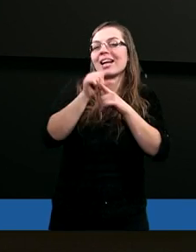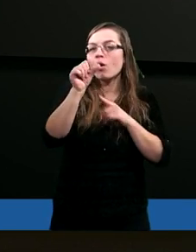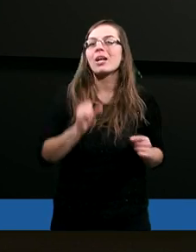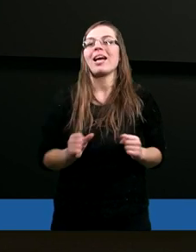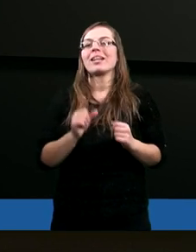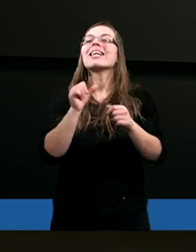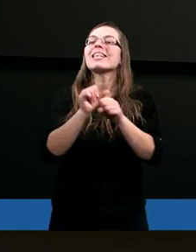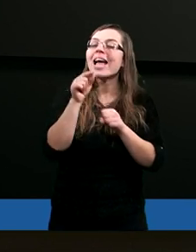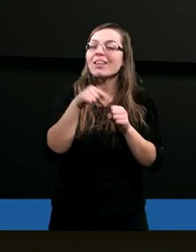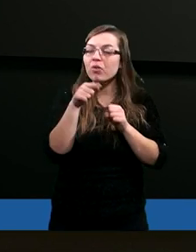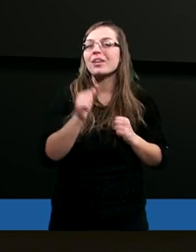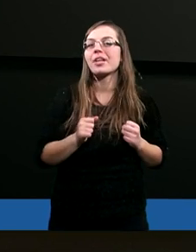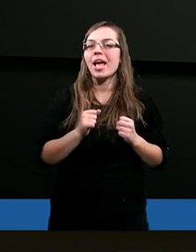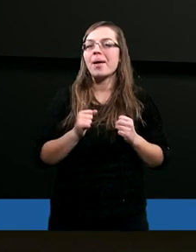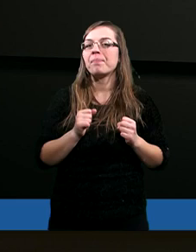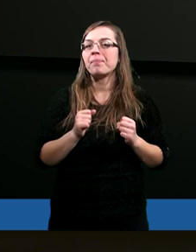jest